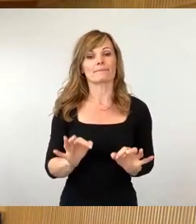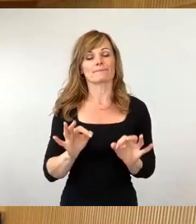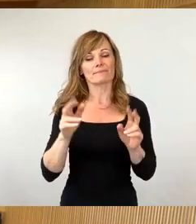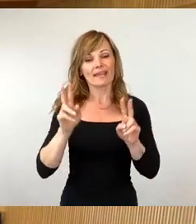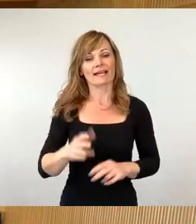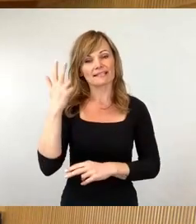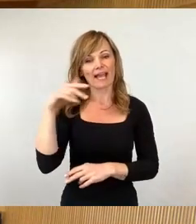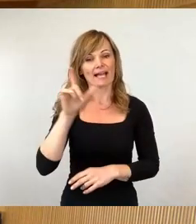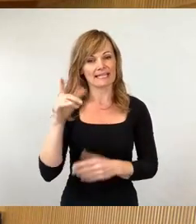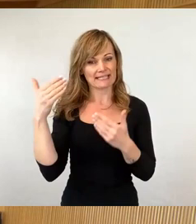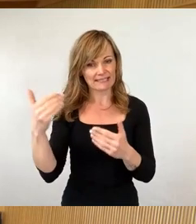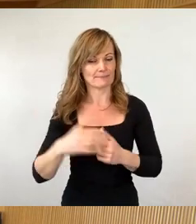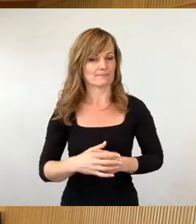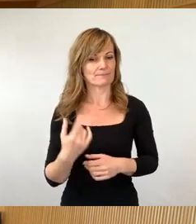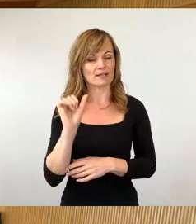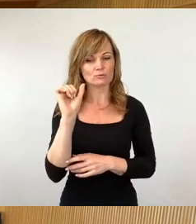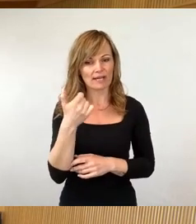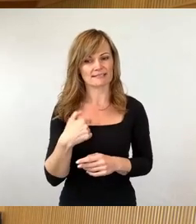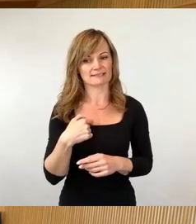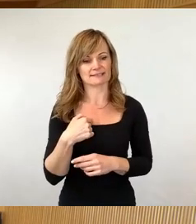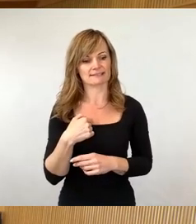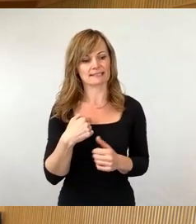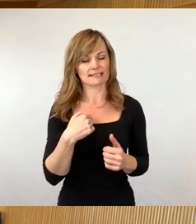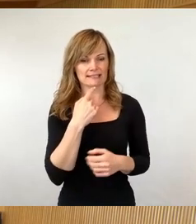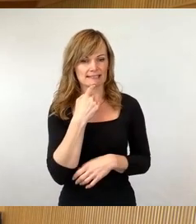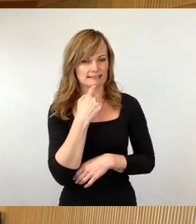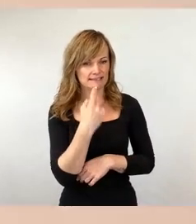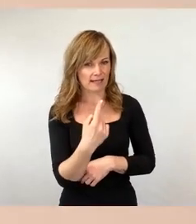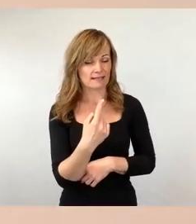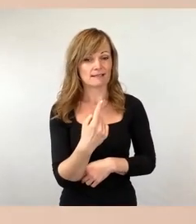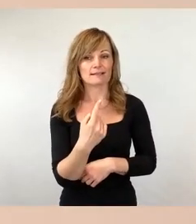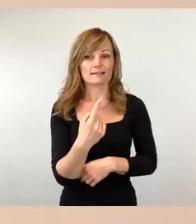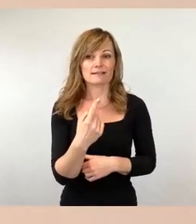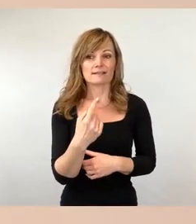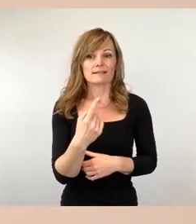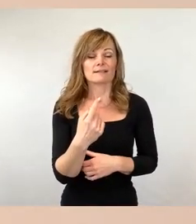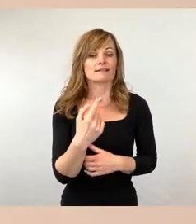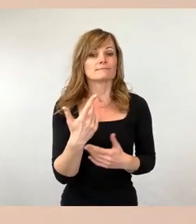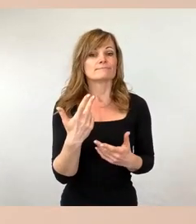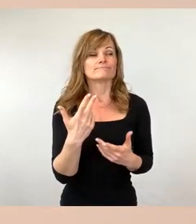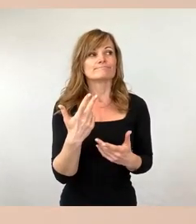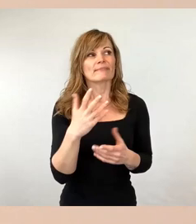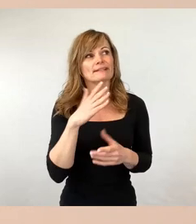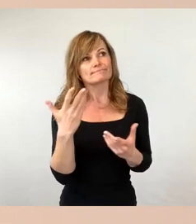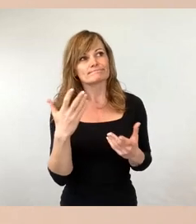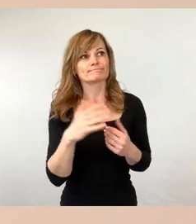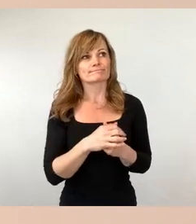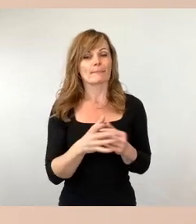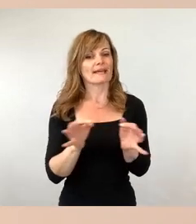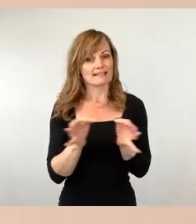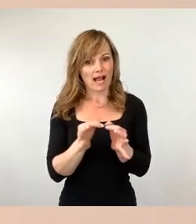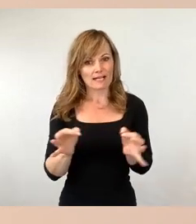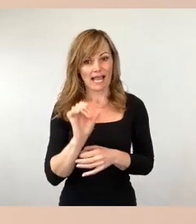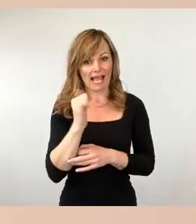Zunächst ist es so, dass wir innerhalb der betrachteten Tage in der ersten Woche des